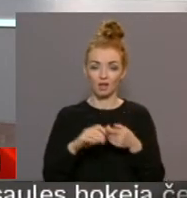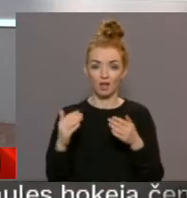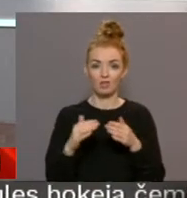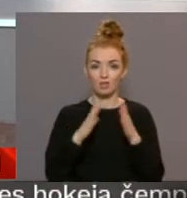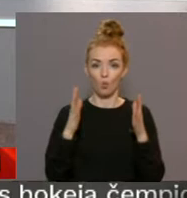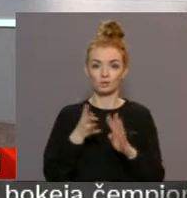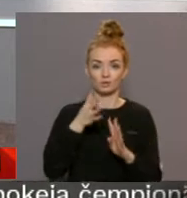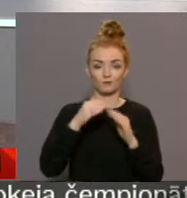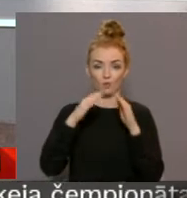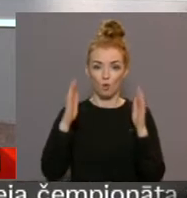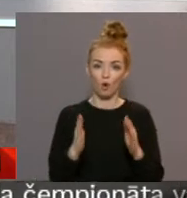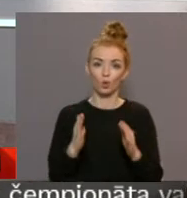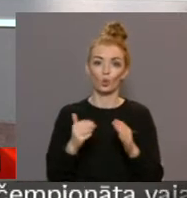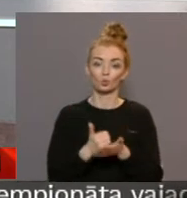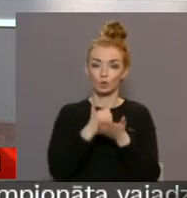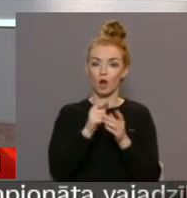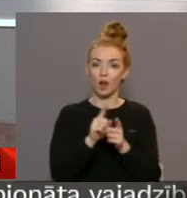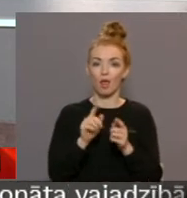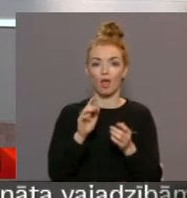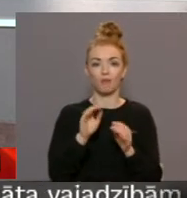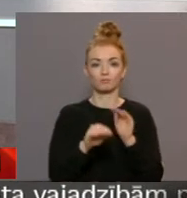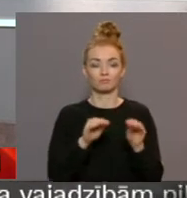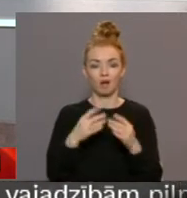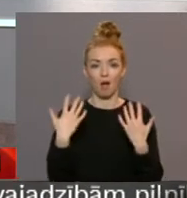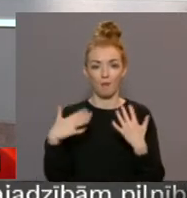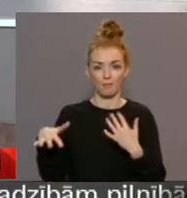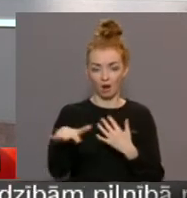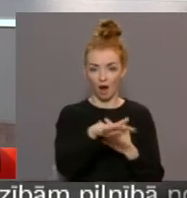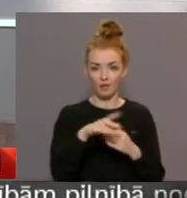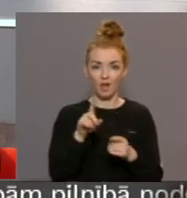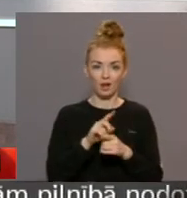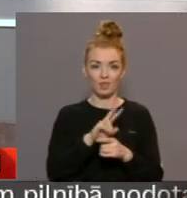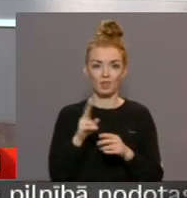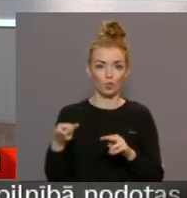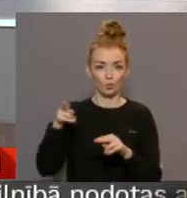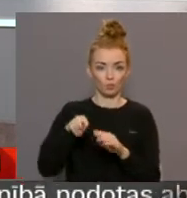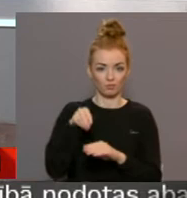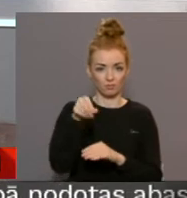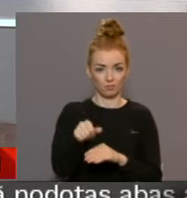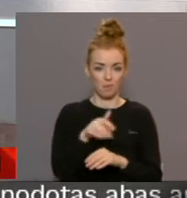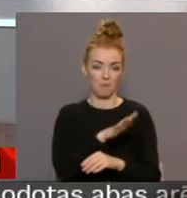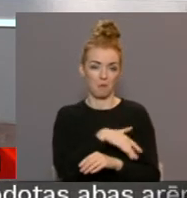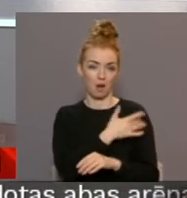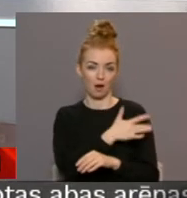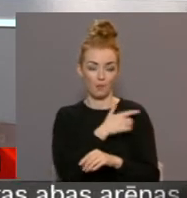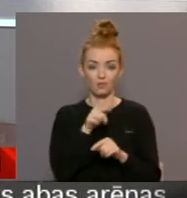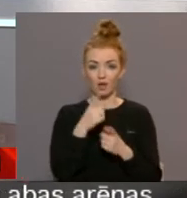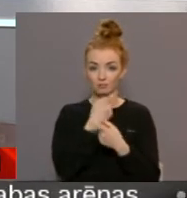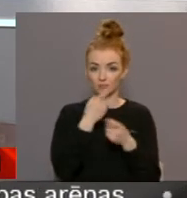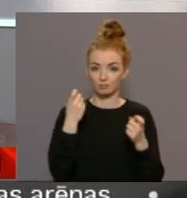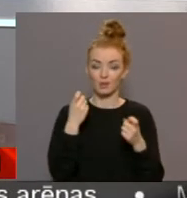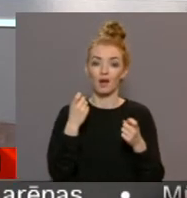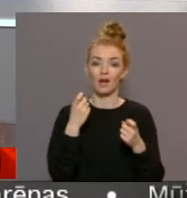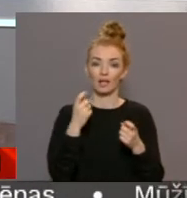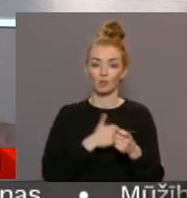uzturēšanā un apkārtnes labiekārtošanā, kā arī nepārmaksāt par pakalpojumiem. Tā atzīst dzīvokļu īpašnieki, kuri izveidojot